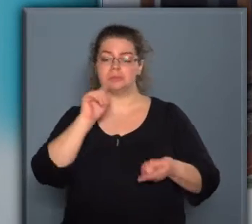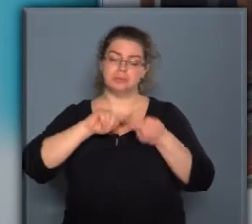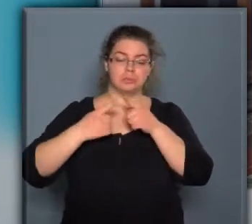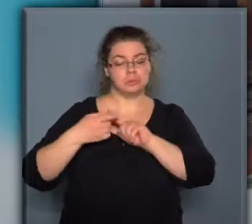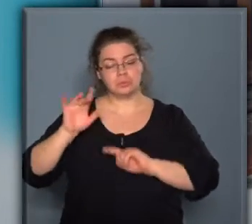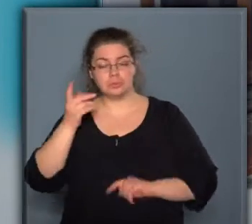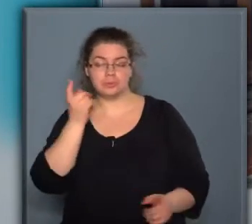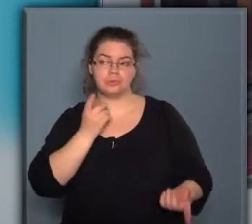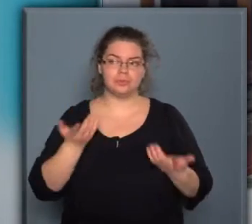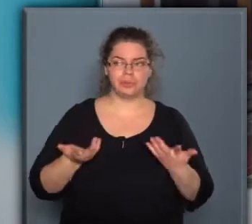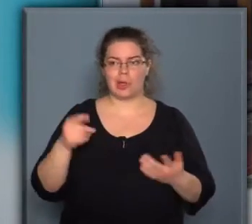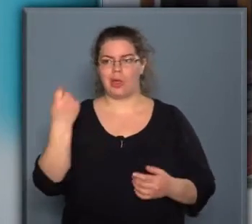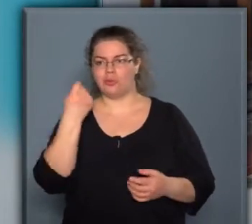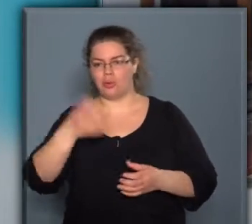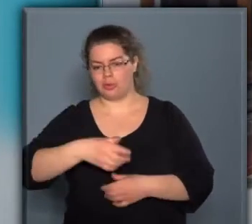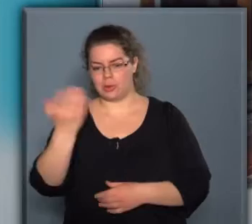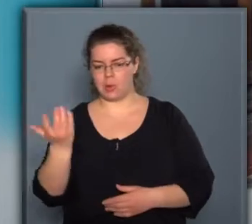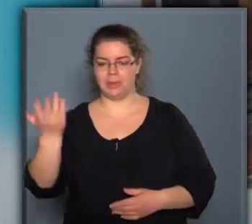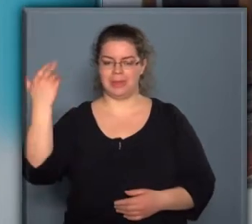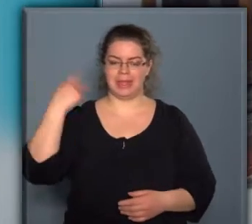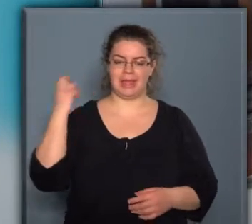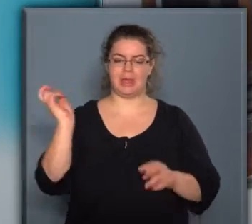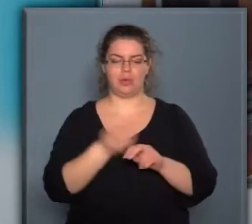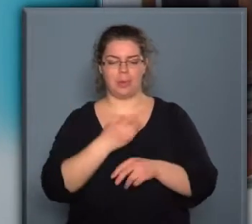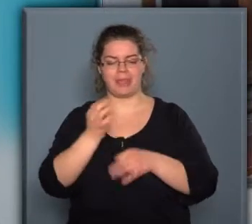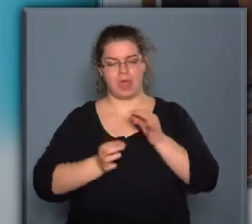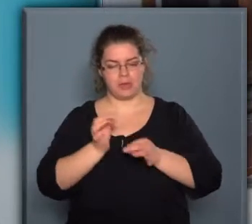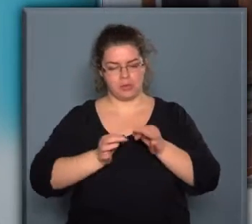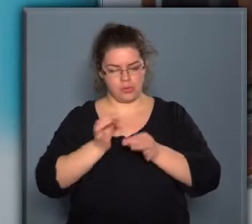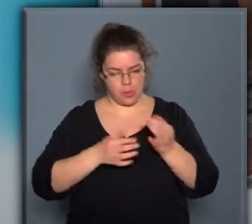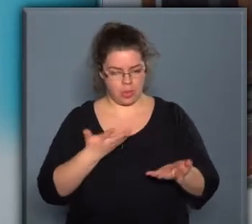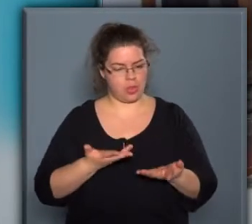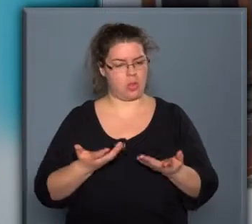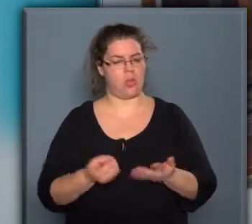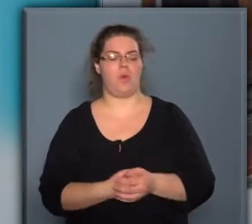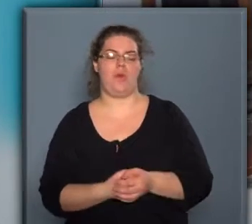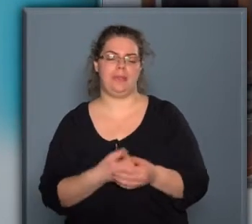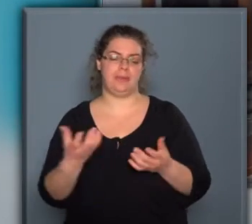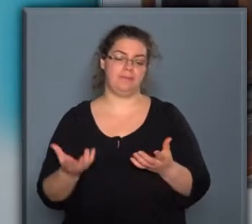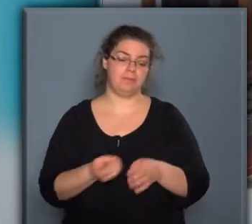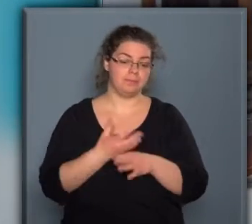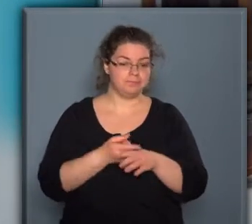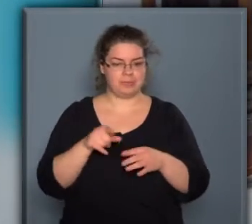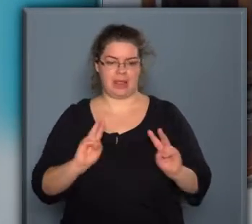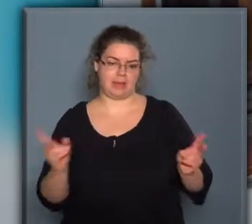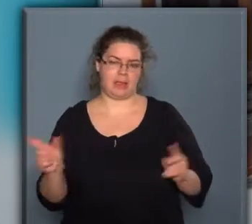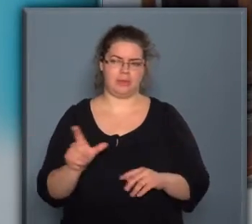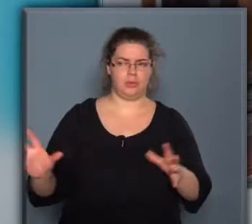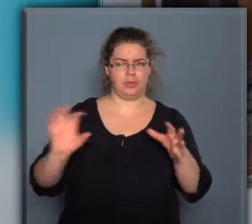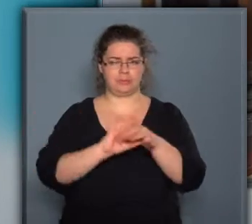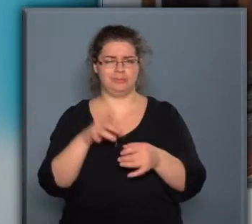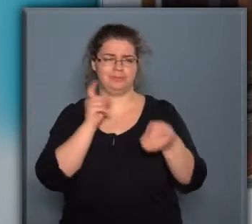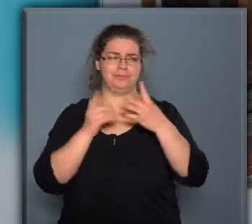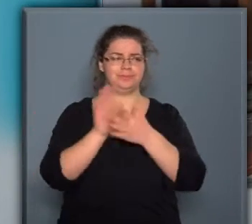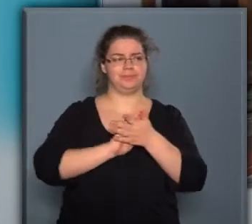úgy logikusnak is nőtt, hogy hát a Csőztorony régen Kőbányán ugye szőlőt termeszettek, össze lehet a kettőt kapcsolni. És akkor